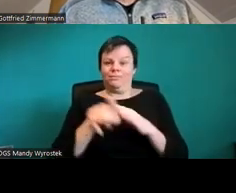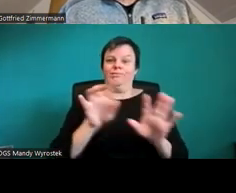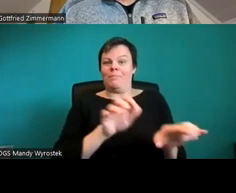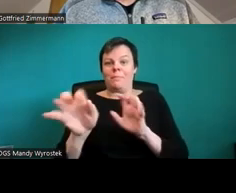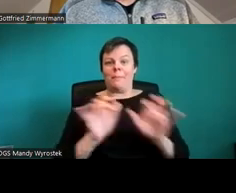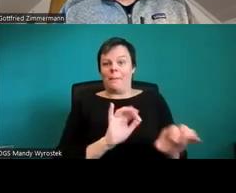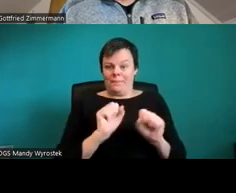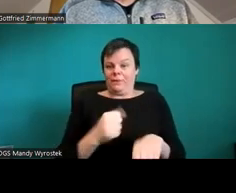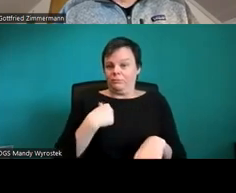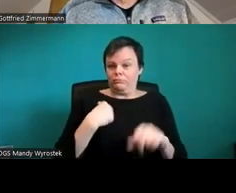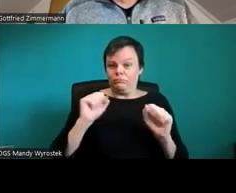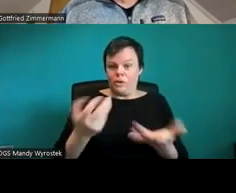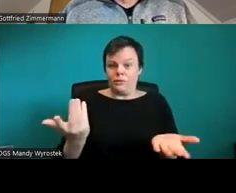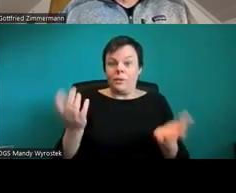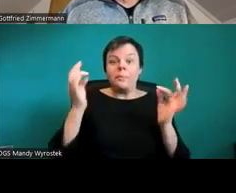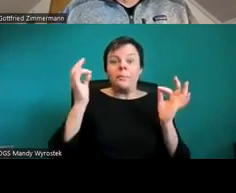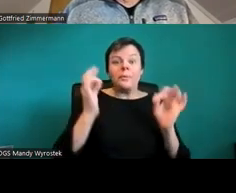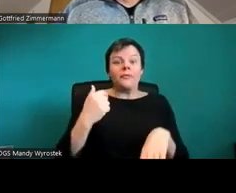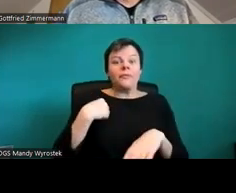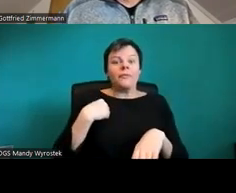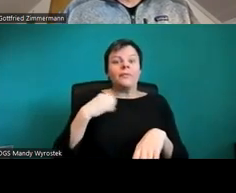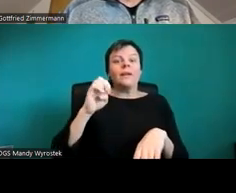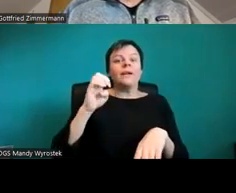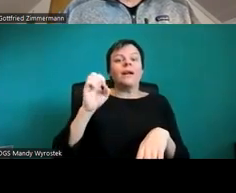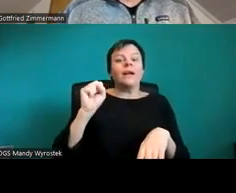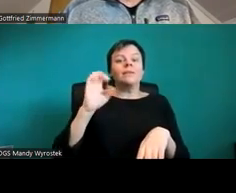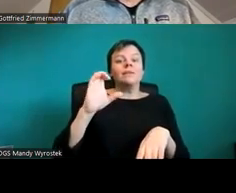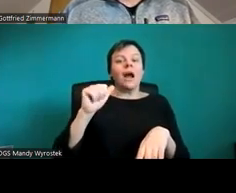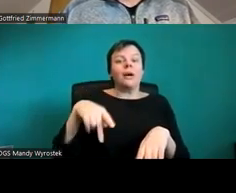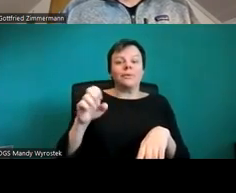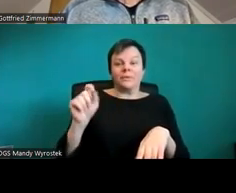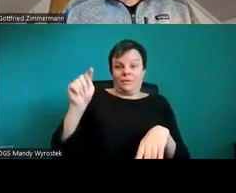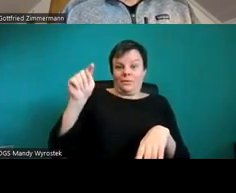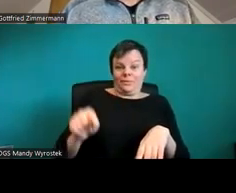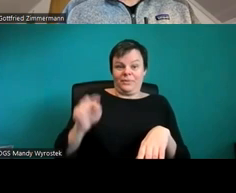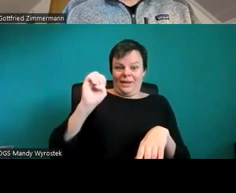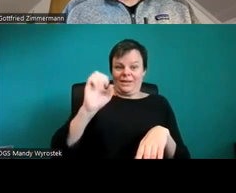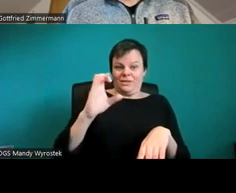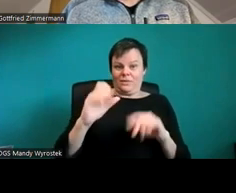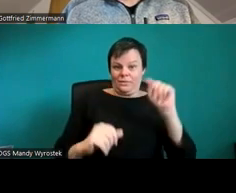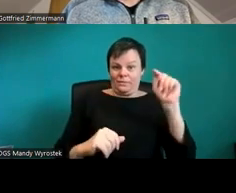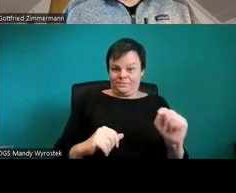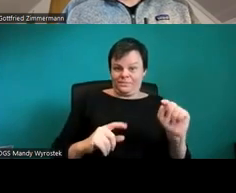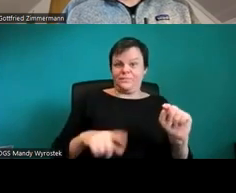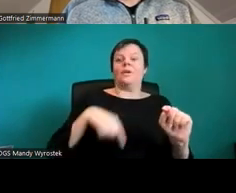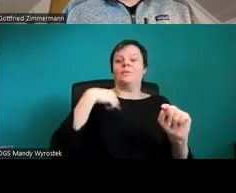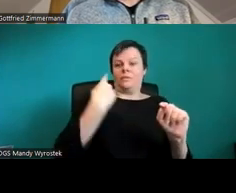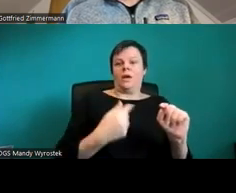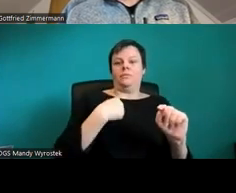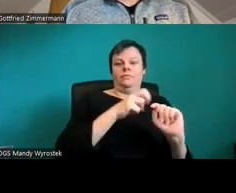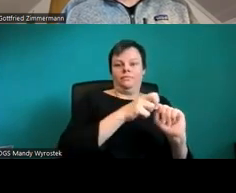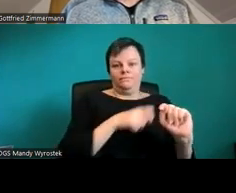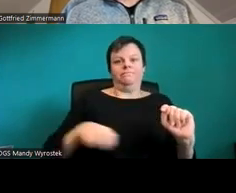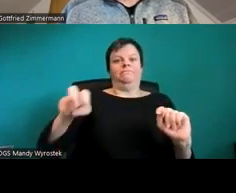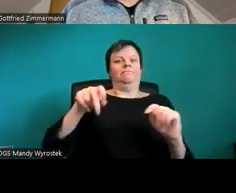mal Escape drücke, dann bin ich auf Ebene der Elemente. Dann kann ich mit der Tabulatortaste einfach alles durchgehen. Die erste